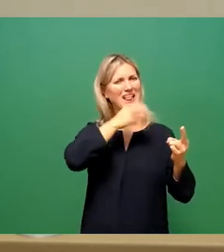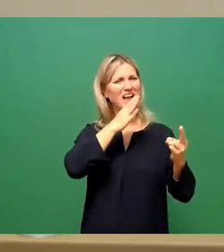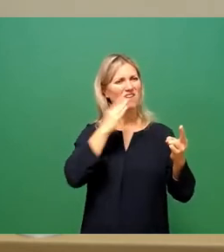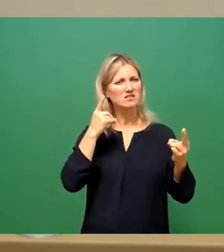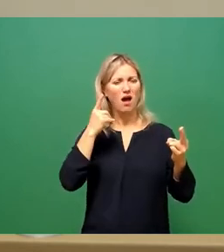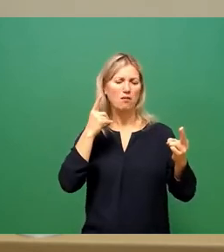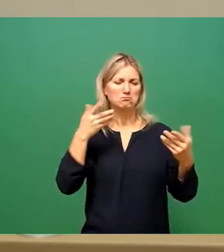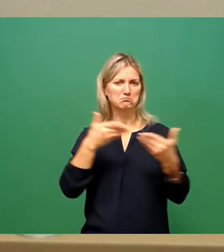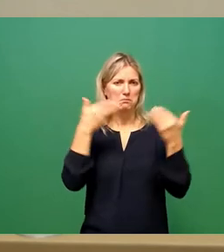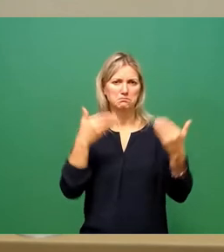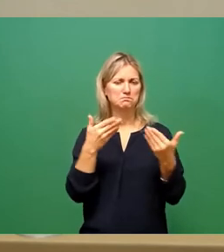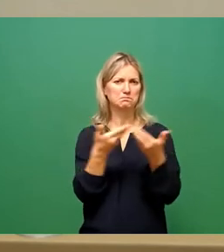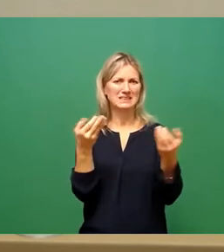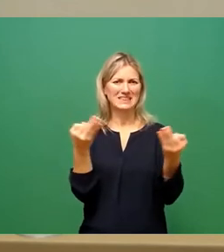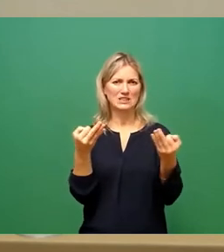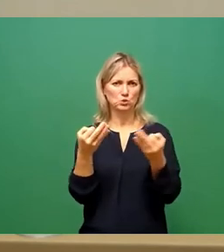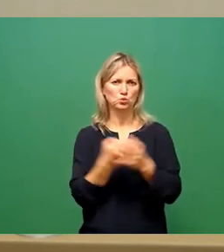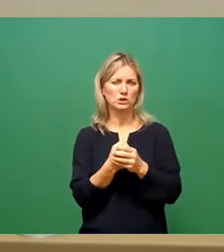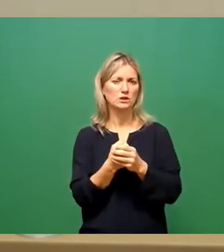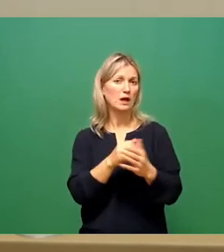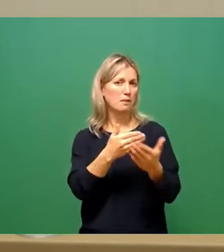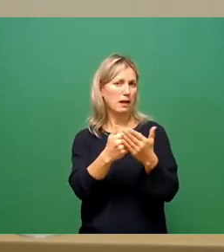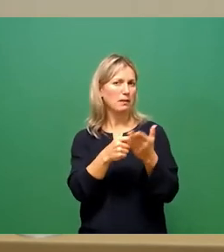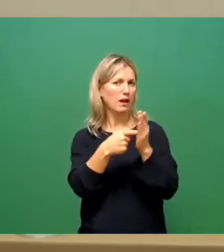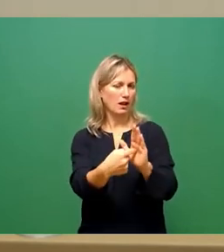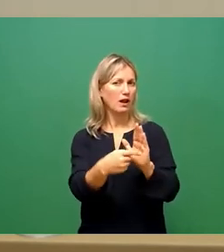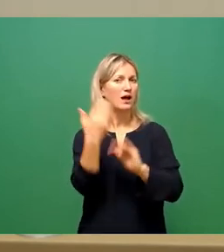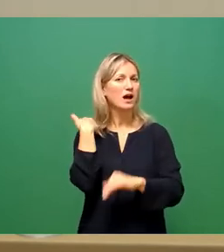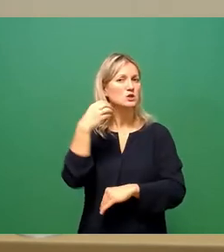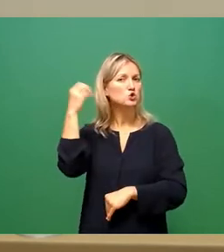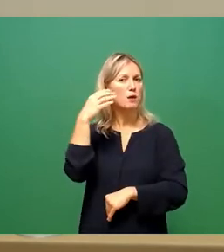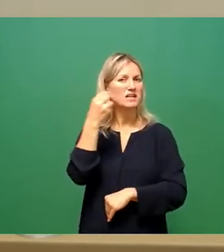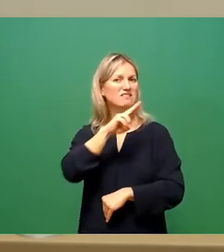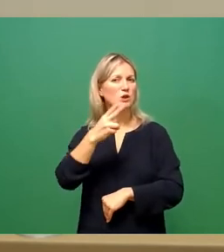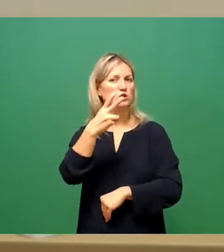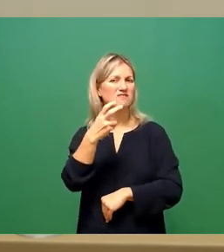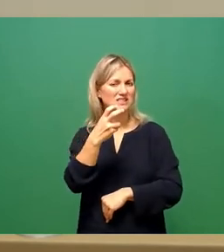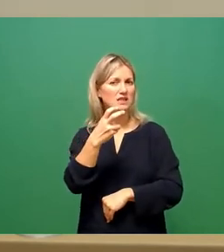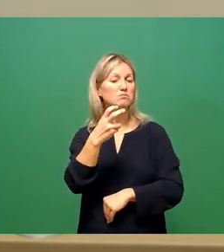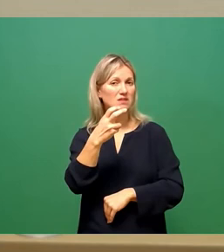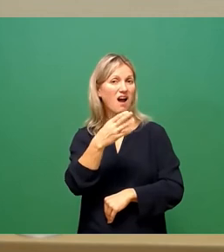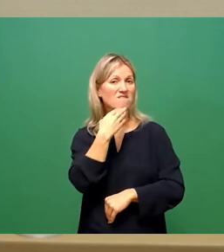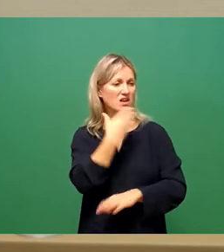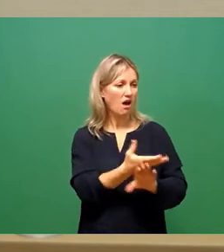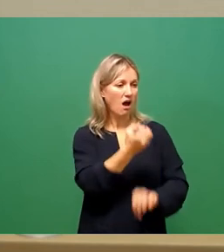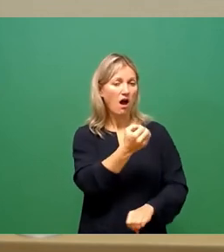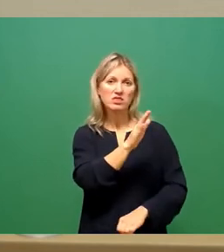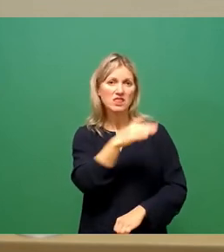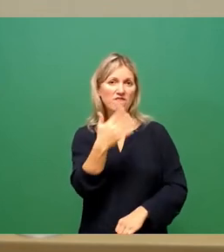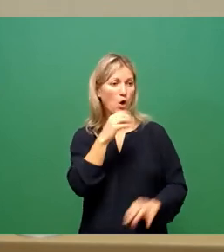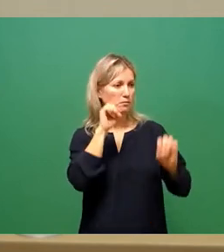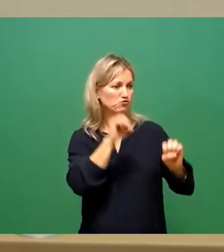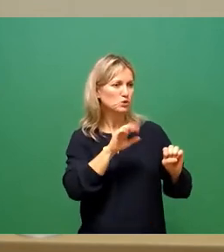gut erklären. Am Sommer 2020, wo es ein Verbot der Wasserentnahme zum Schutz von Ökosystemen wie Bächen